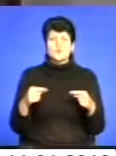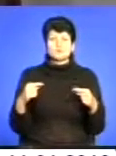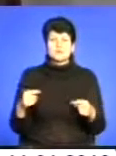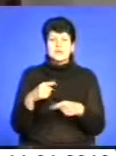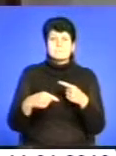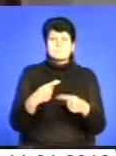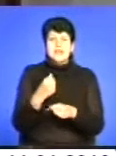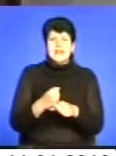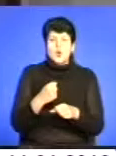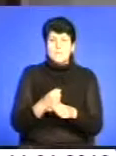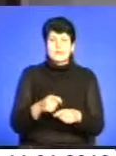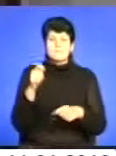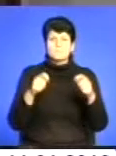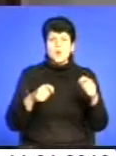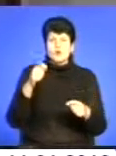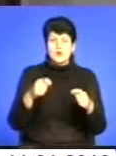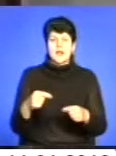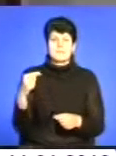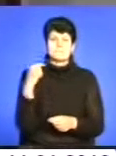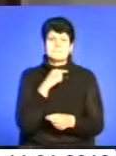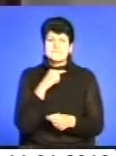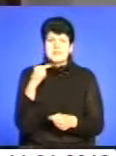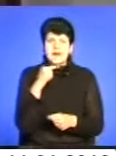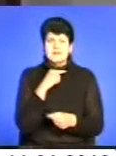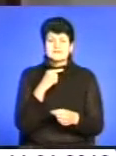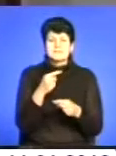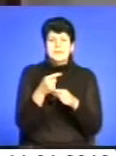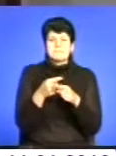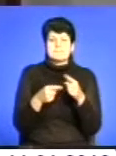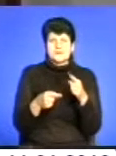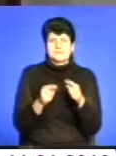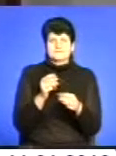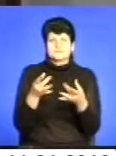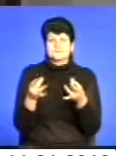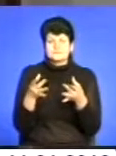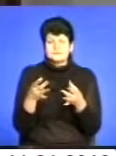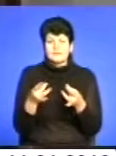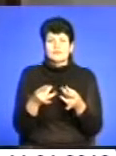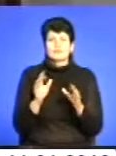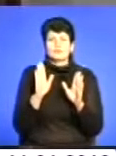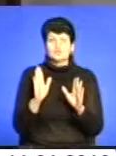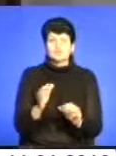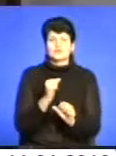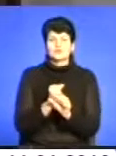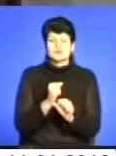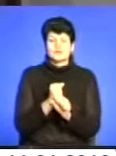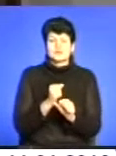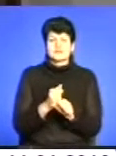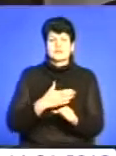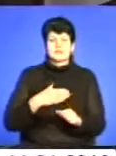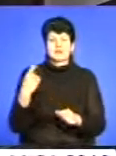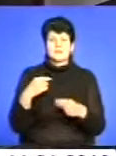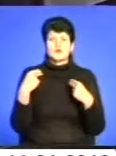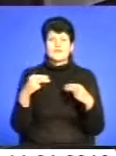молока, м'яса, так і напівфабрикати, які будуть виготовлятися в межах нашої області і продаватися на європейських